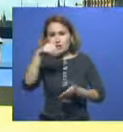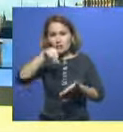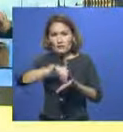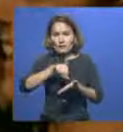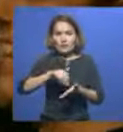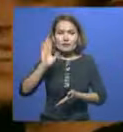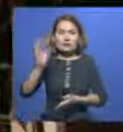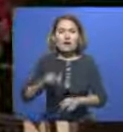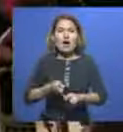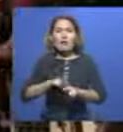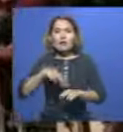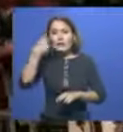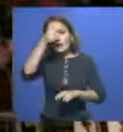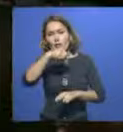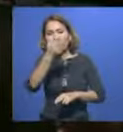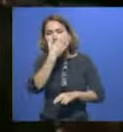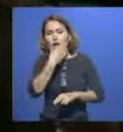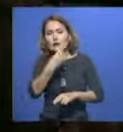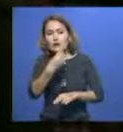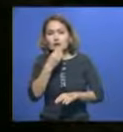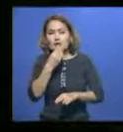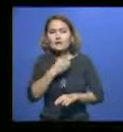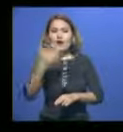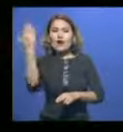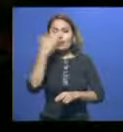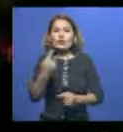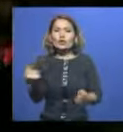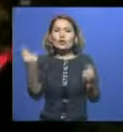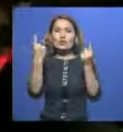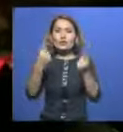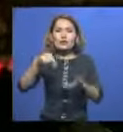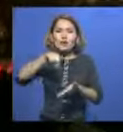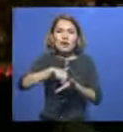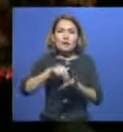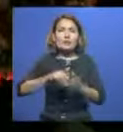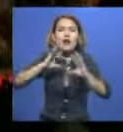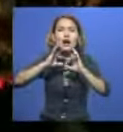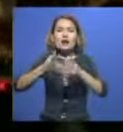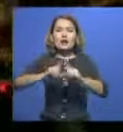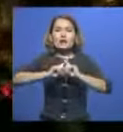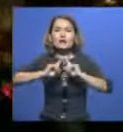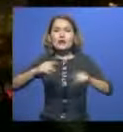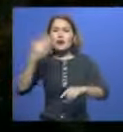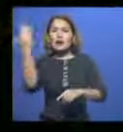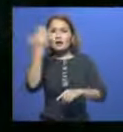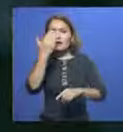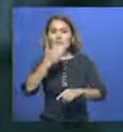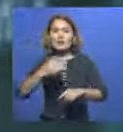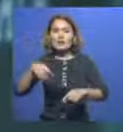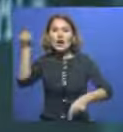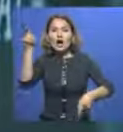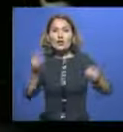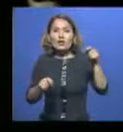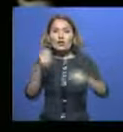Бұйылғы BFI фестивалі бұрынғылардан бөлектеу. Бас терекшелігі де бәлемдегі ең айтуылы картиналардың басын бір жерге